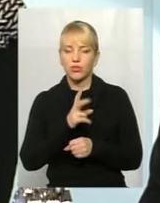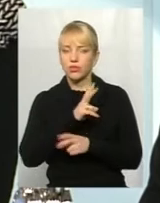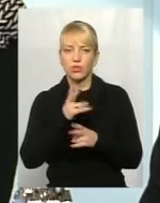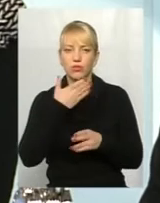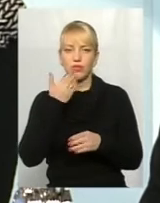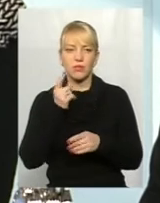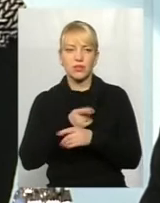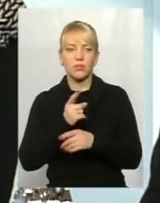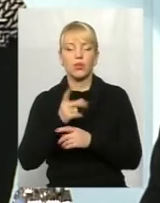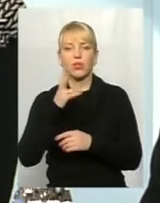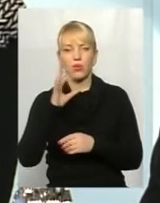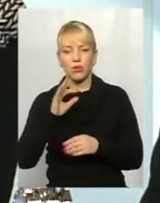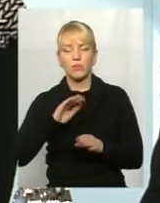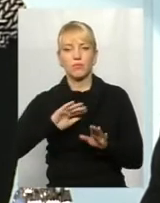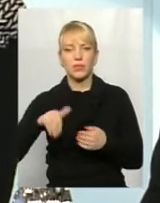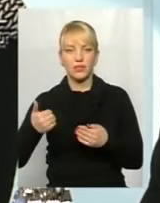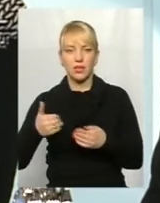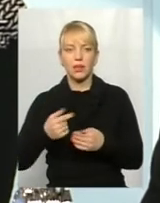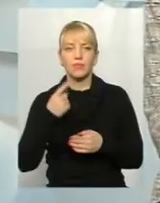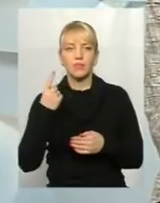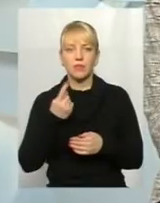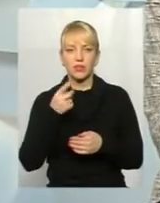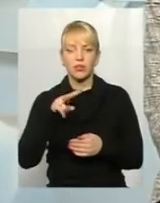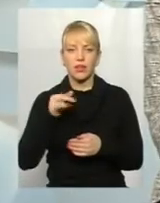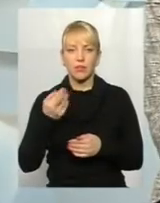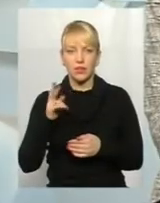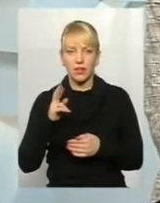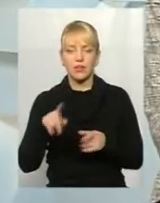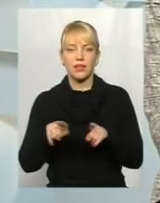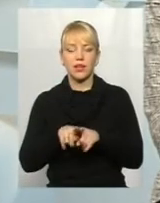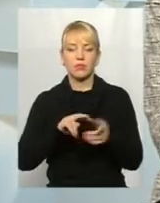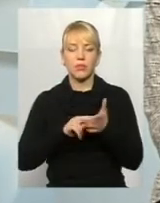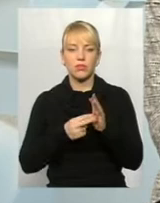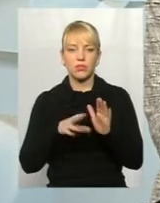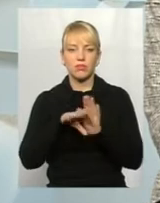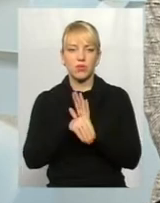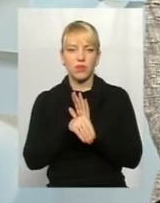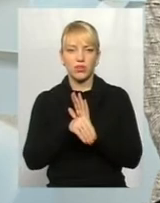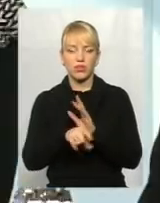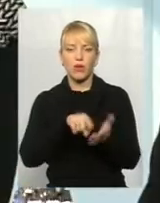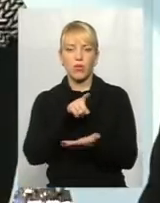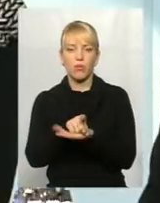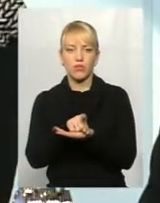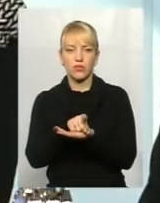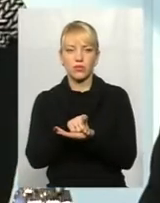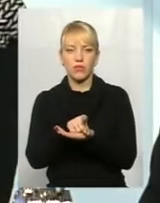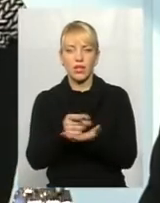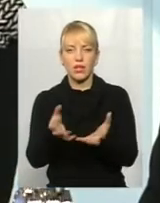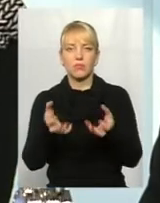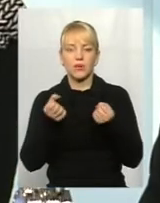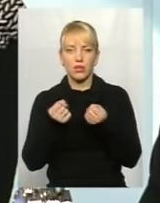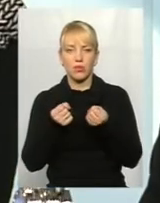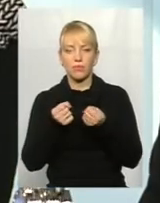Хоча після 1 липня теж планується впровадження обов'язково прийом